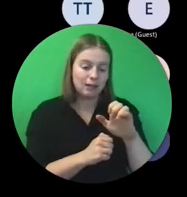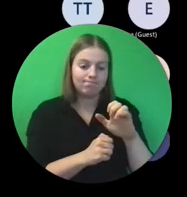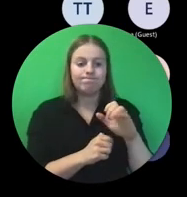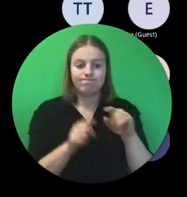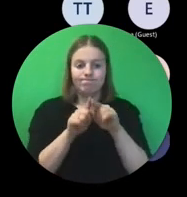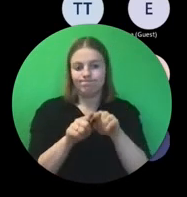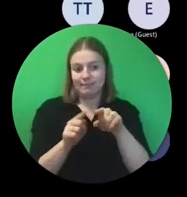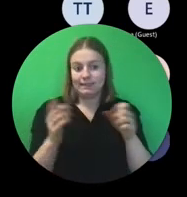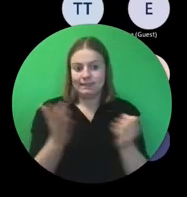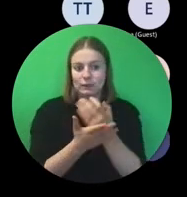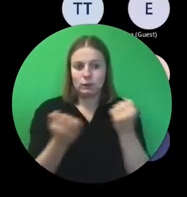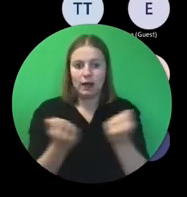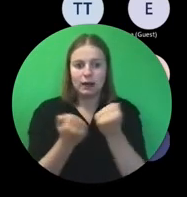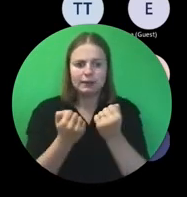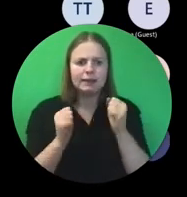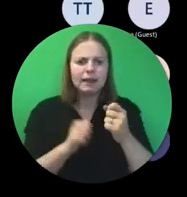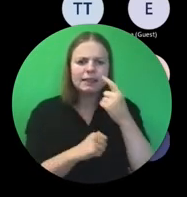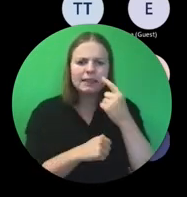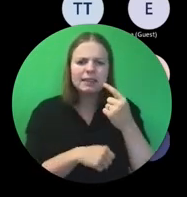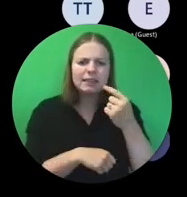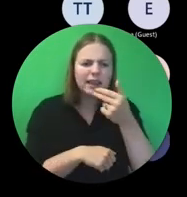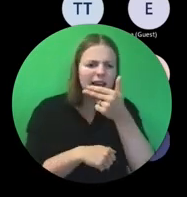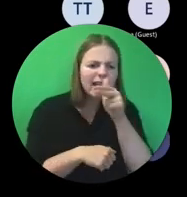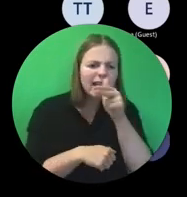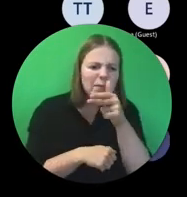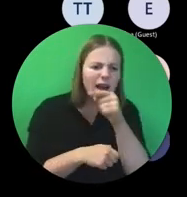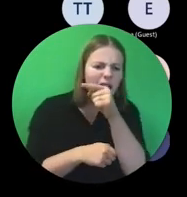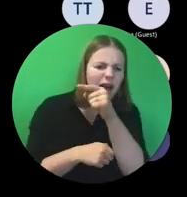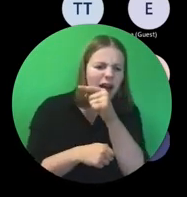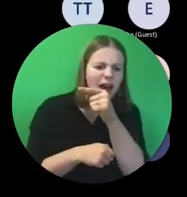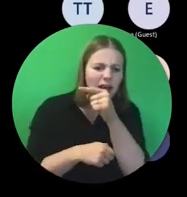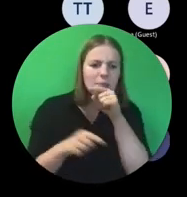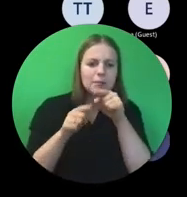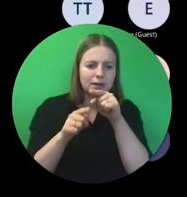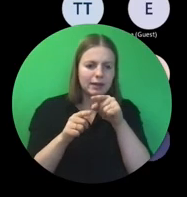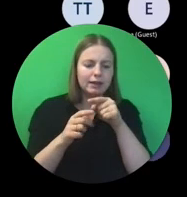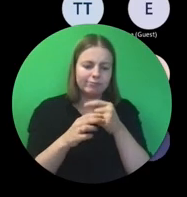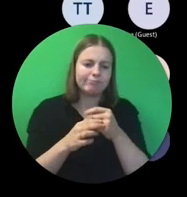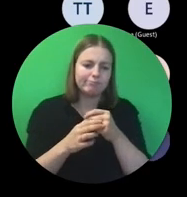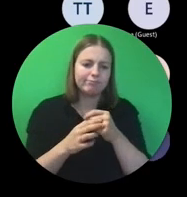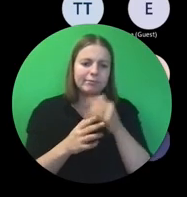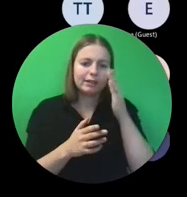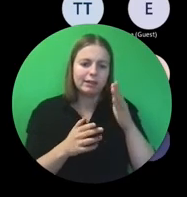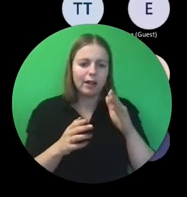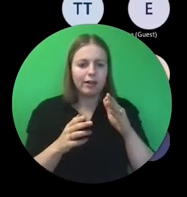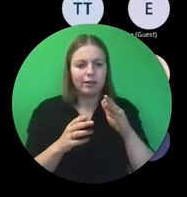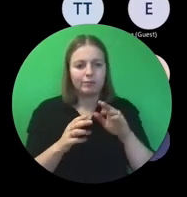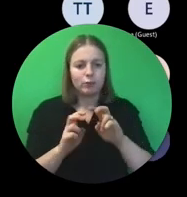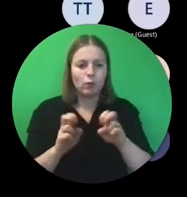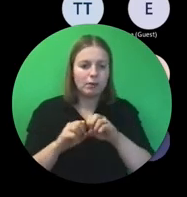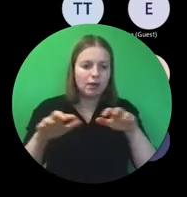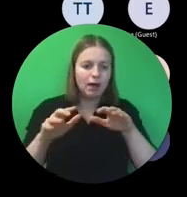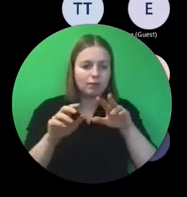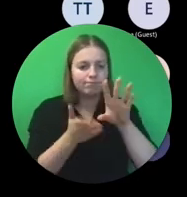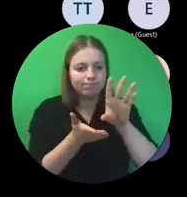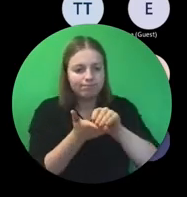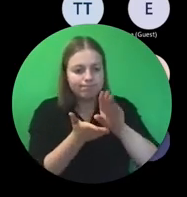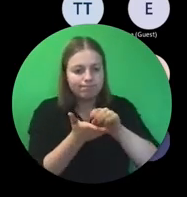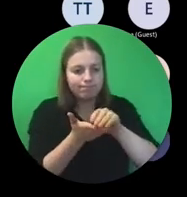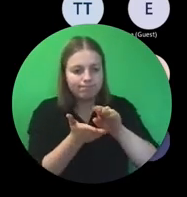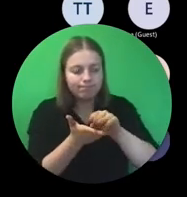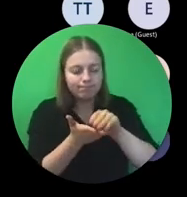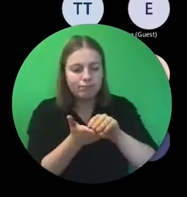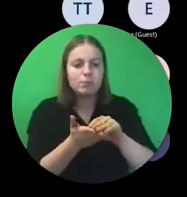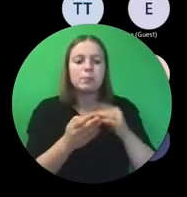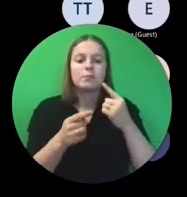Je hebt gezien, er staat een cameraatje. Dus je weet, het webinar wordt opgenomen. En we gaan